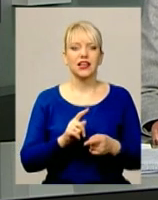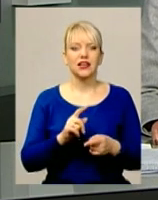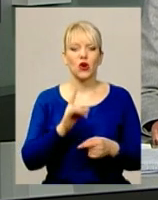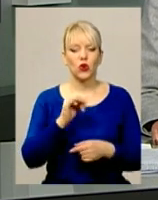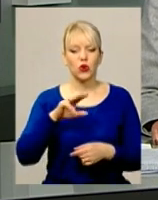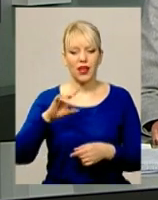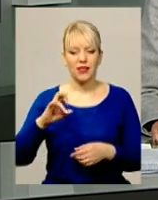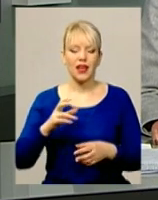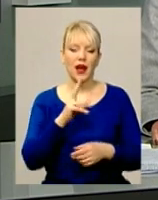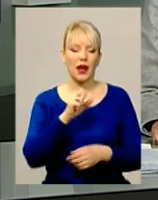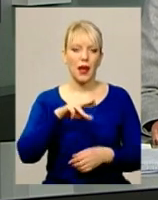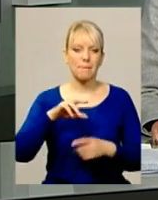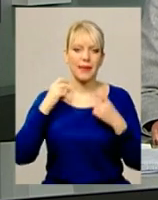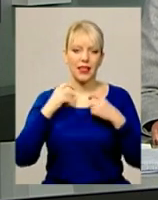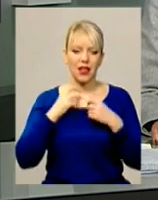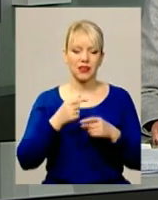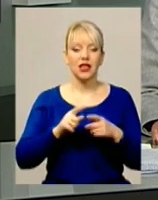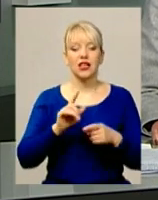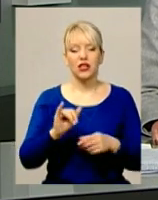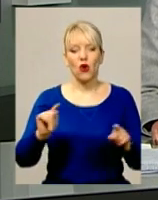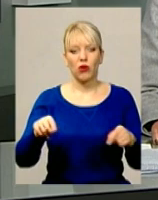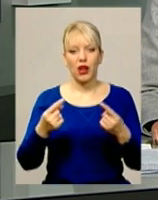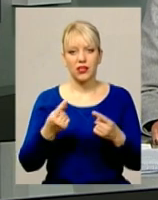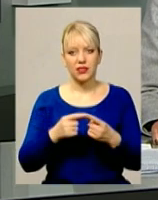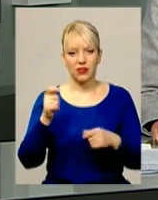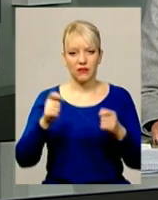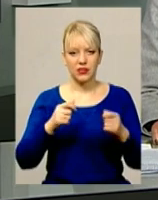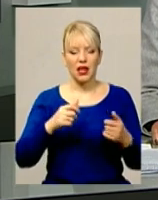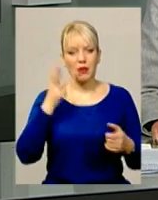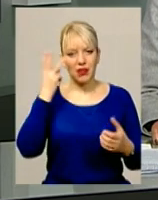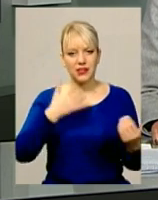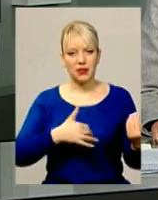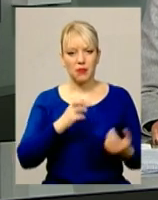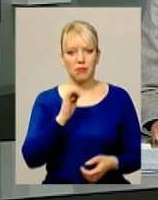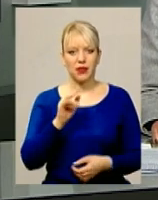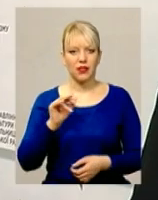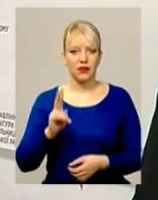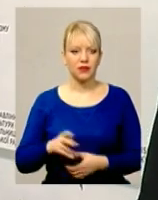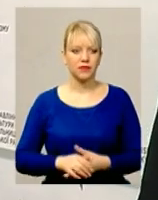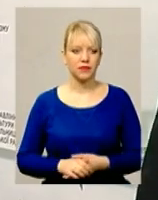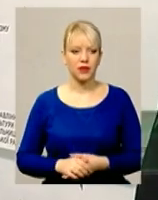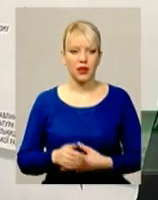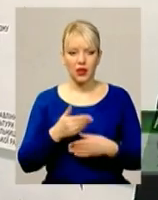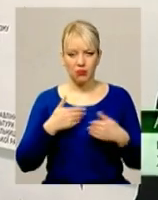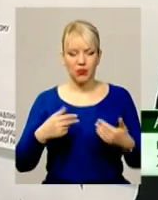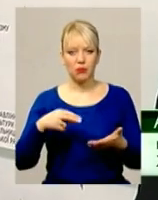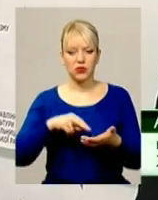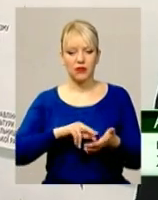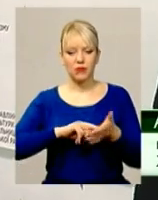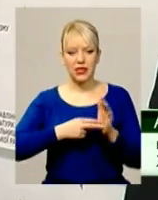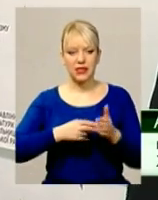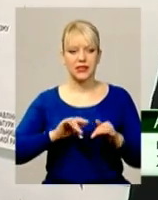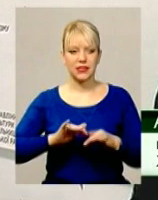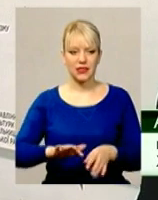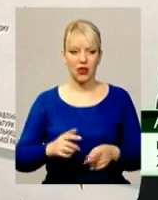Когут, організатор фесту патріотичної пісні «Хмельницький бард» Ігор Білий. Ми поставили в план заходів цей